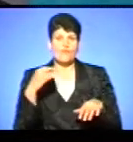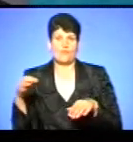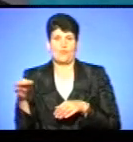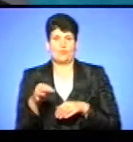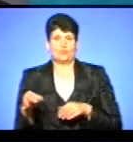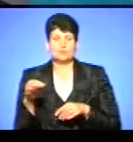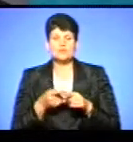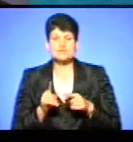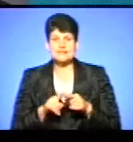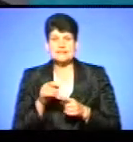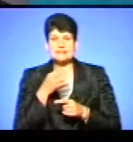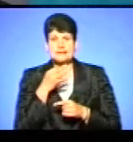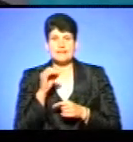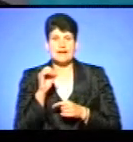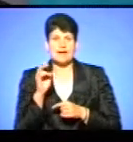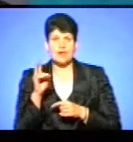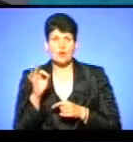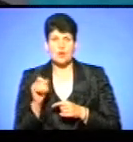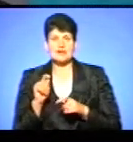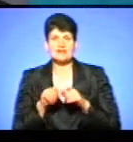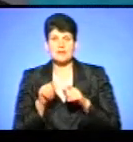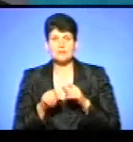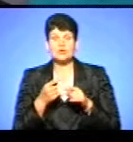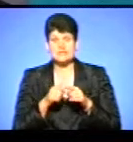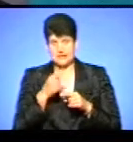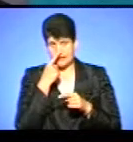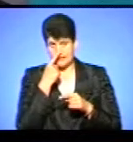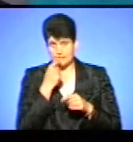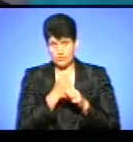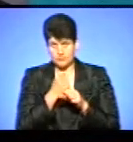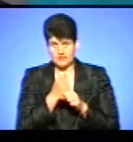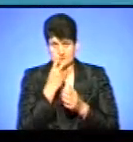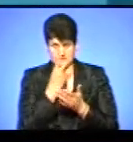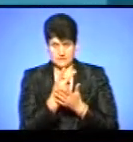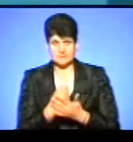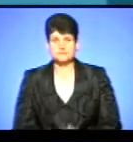повідомили в екоінспекції. Особисто про це робили на днях сюжет. Прошу подивитися.